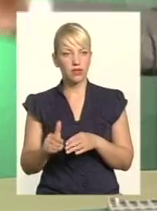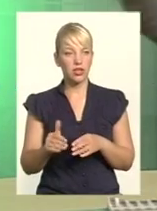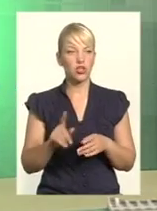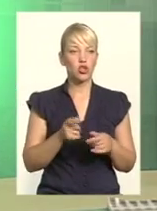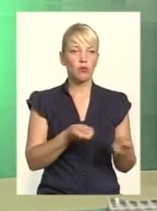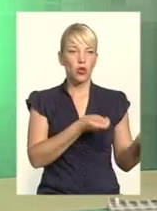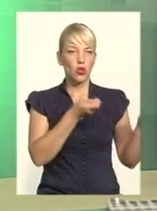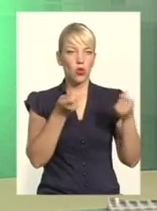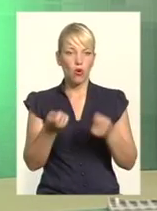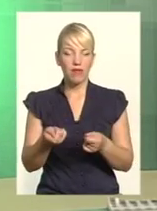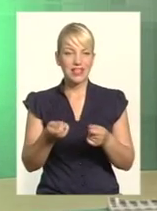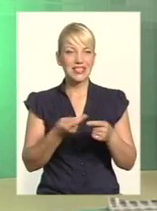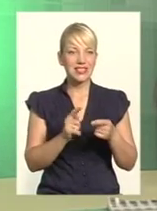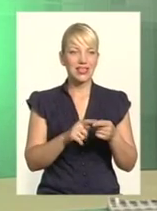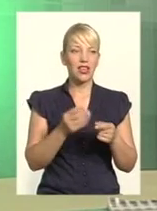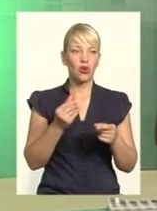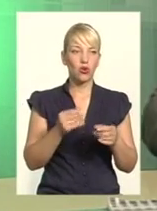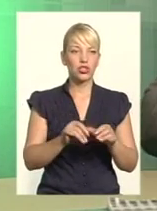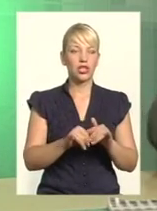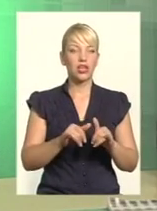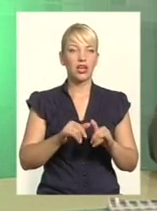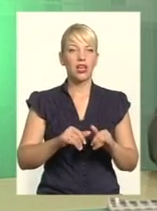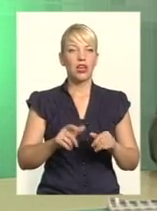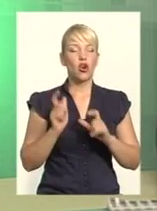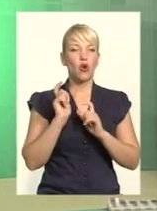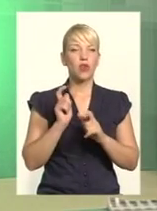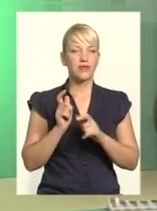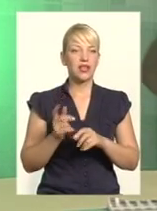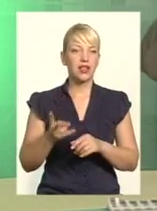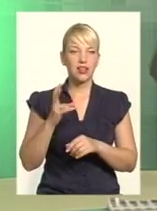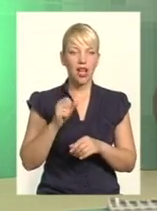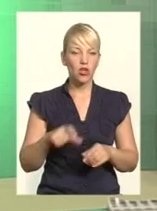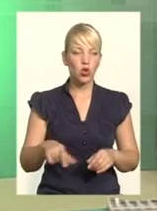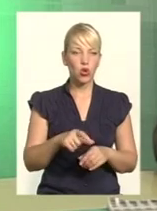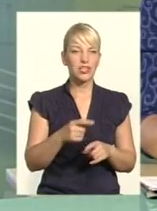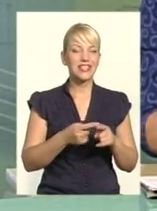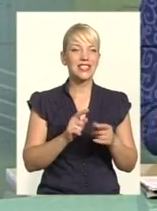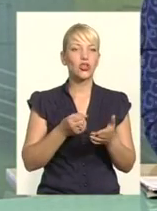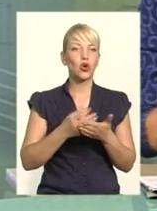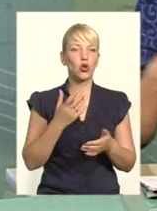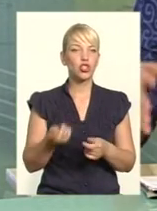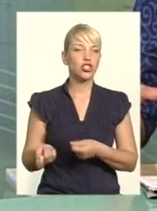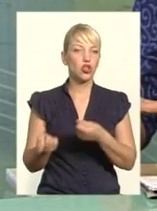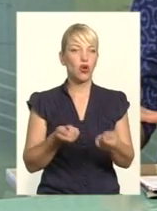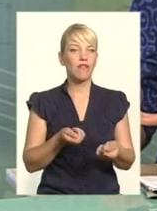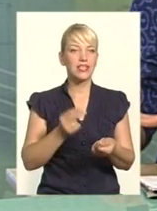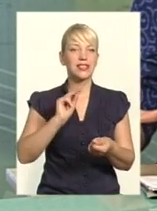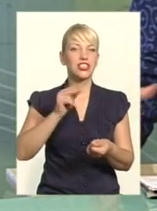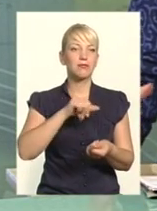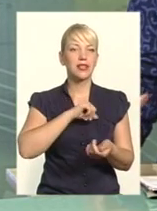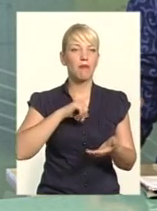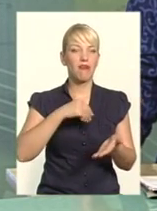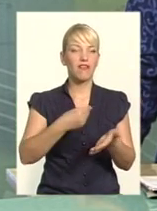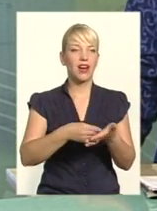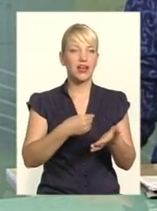і, відповідно, і розвантажити на дорозі, це дорожче довести, ніж сама вартість посипкового Велика щабінь, який ти купуєш на місці,